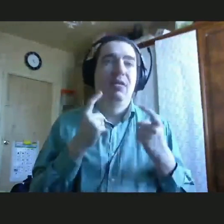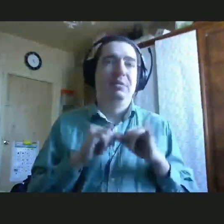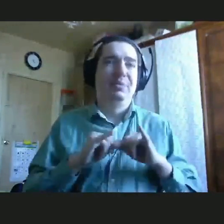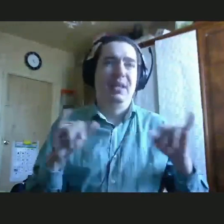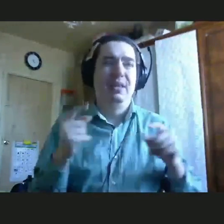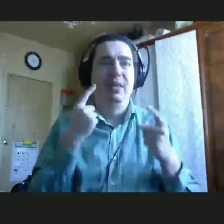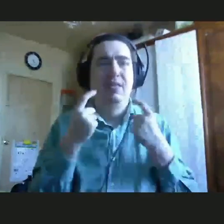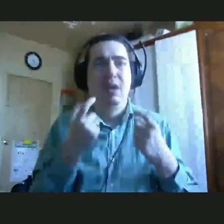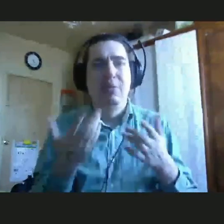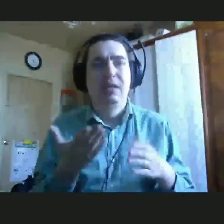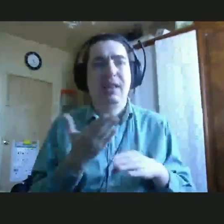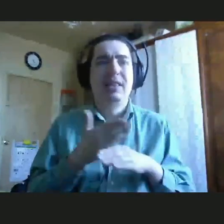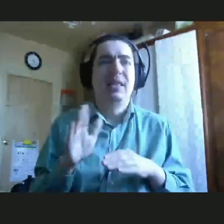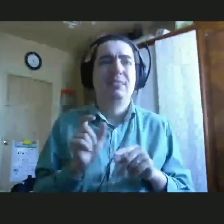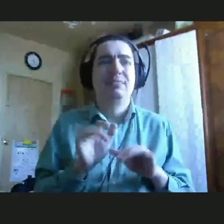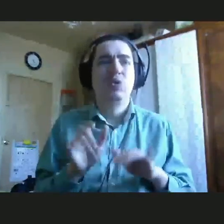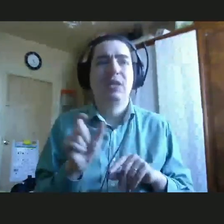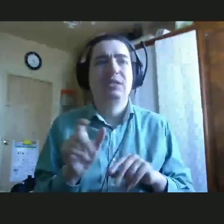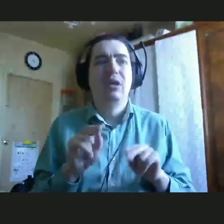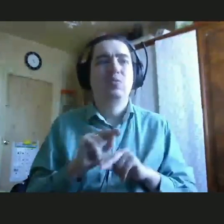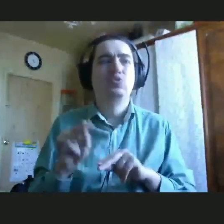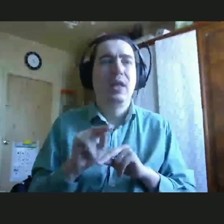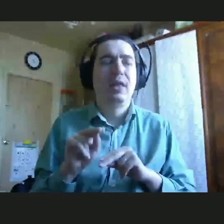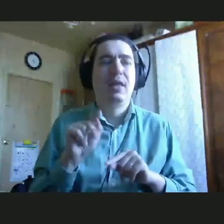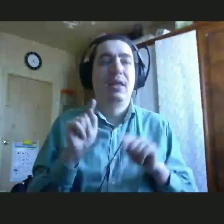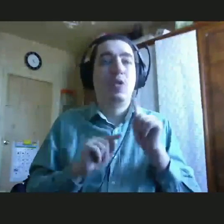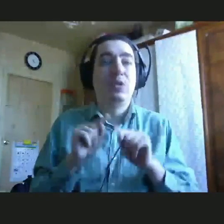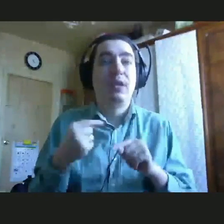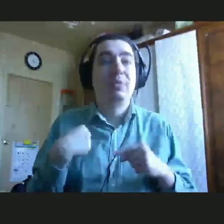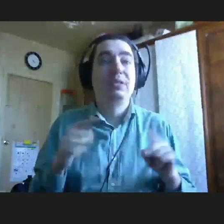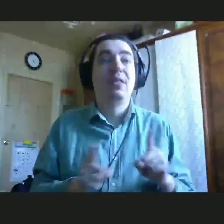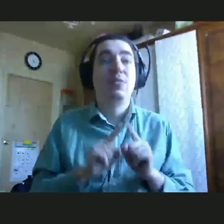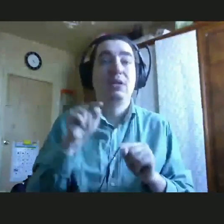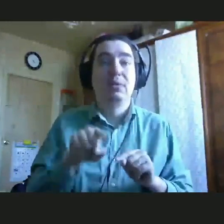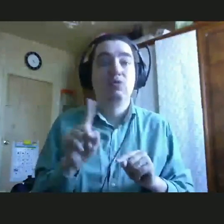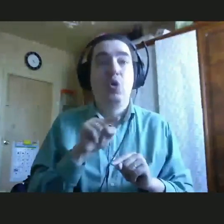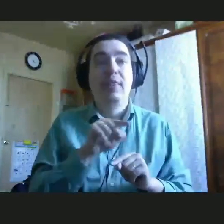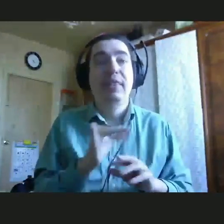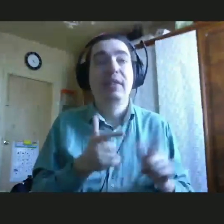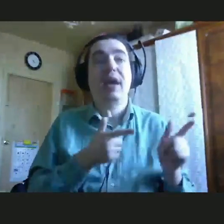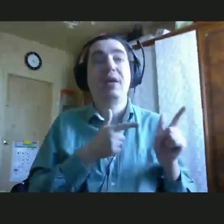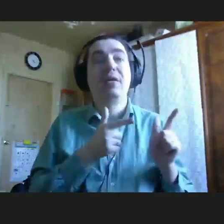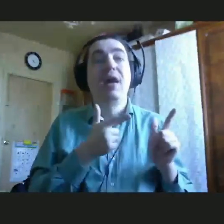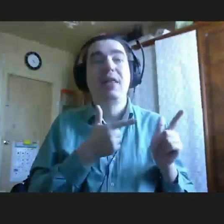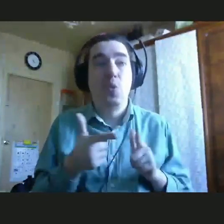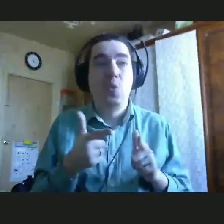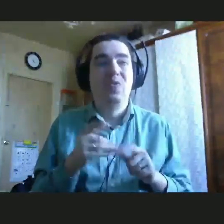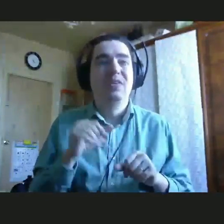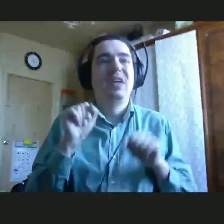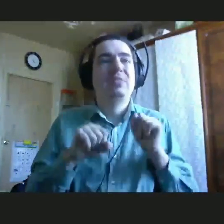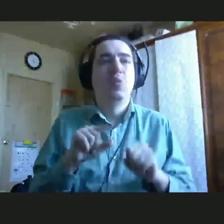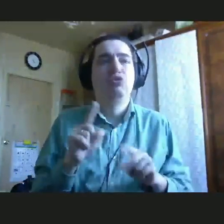с неким обучением и просветлением родителей, мы столкнулись с тем, что они готовы, возможно, менять что-то внутри